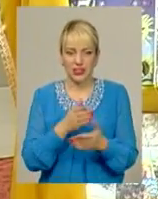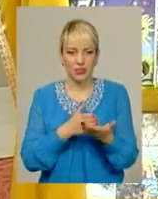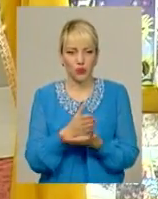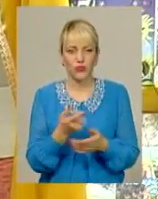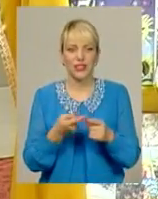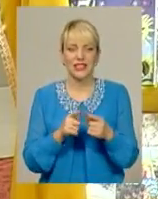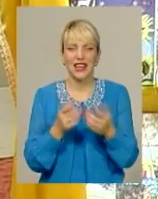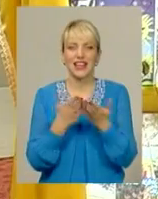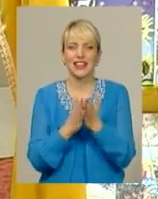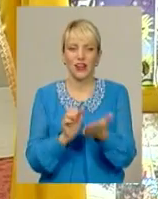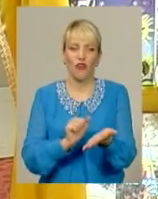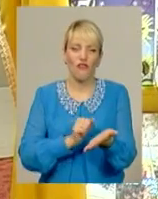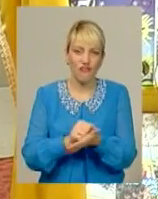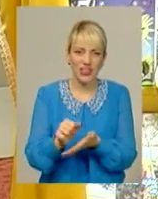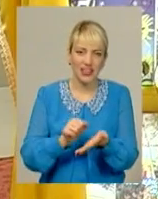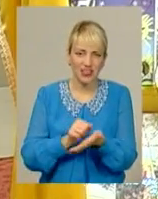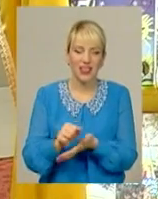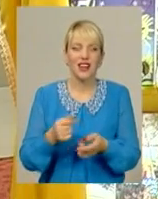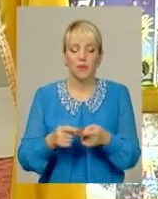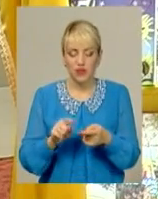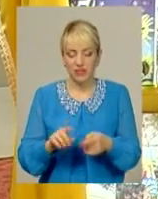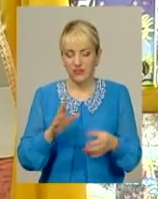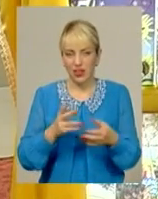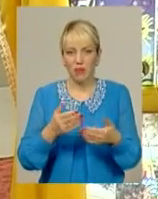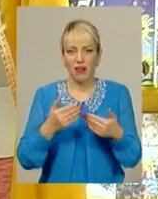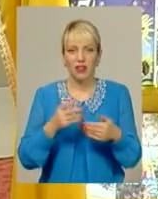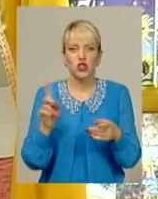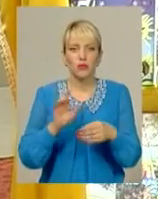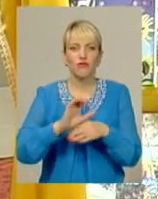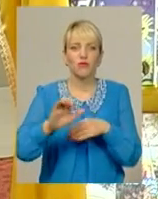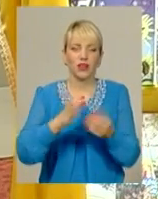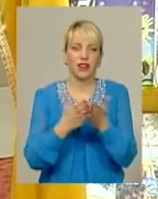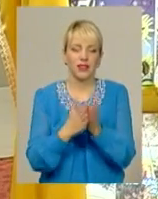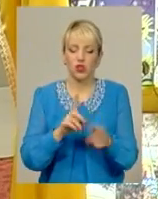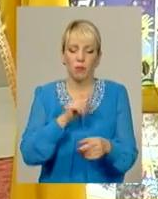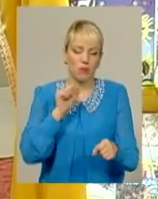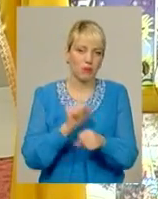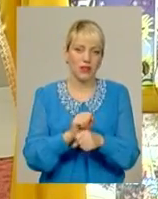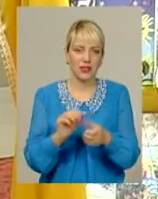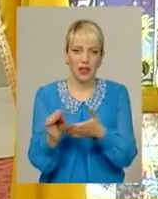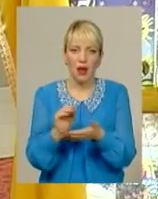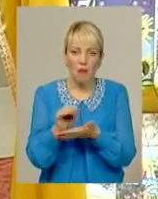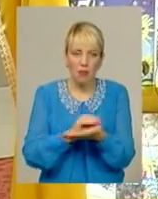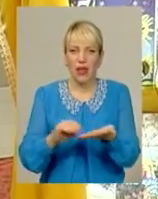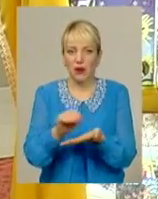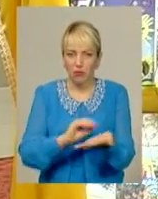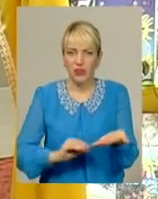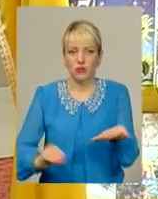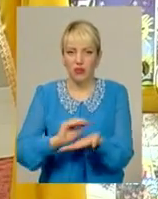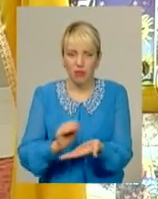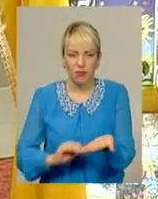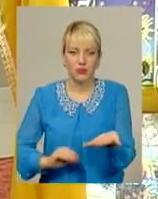видати. Видали книгу, зупинили процес переписування і шліфування тексту. Тепер беремося за другу частину,